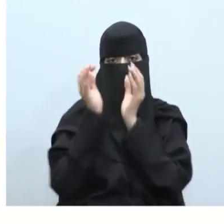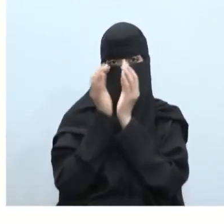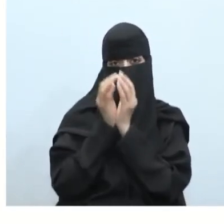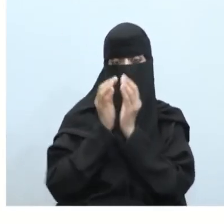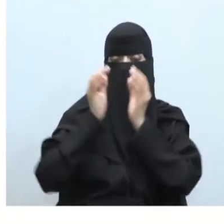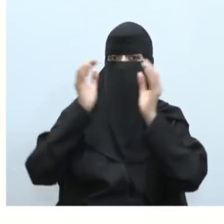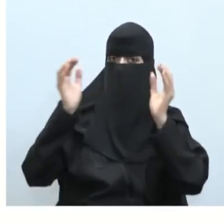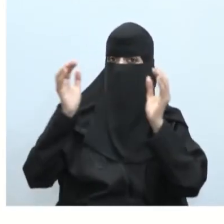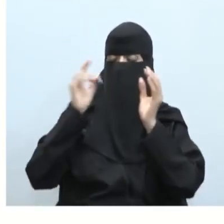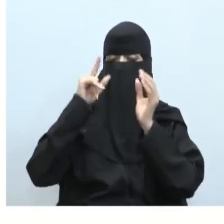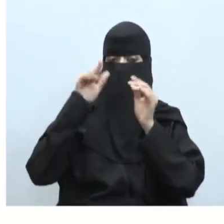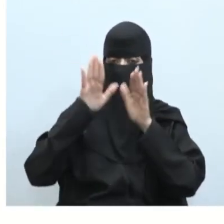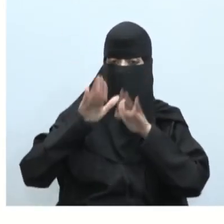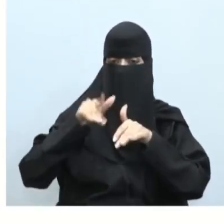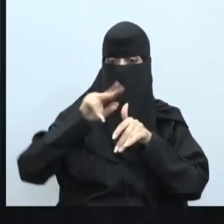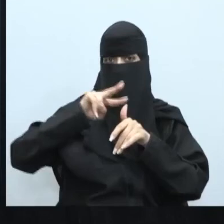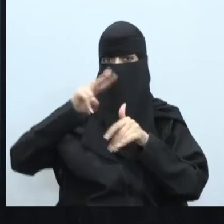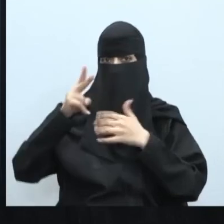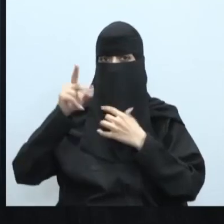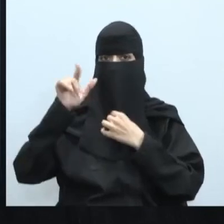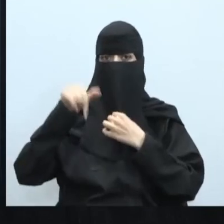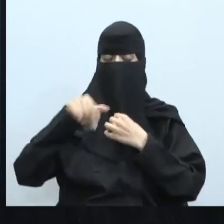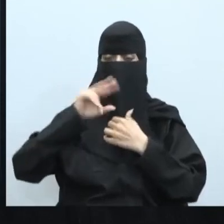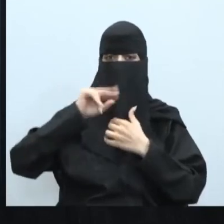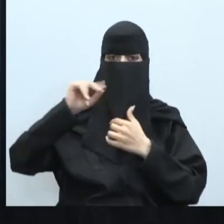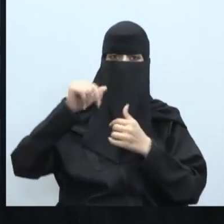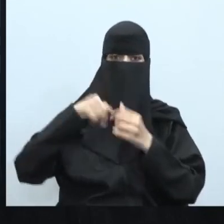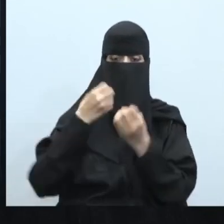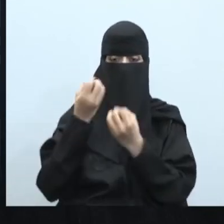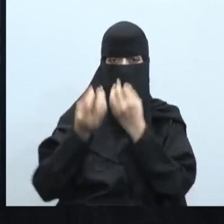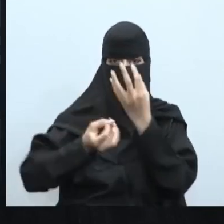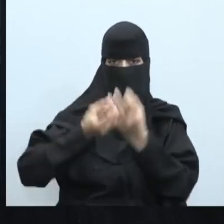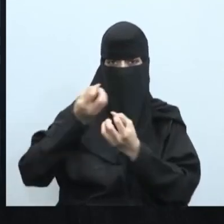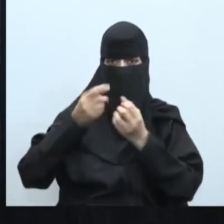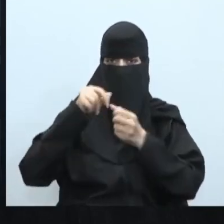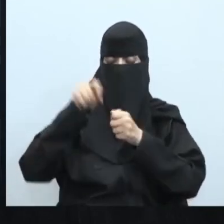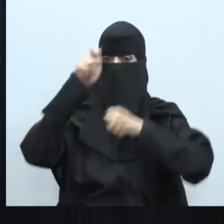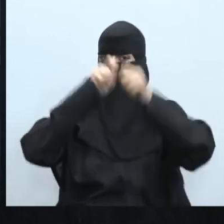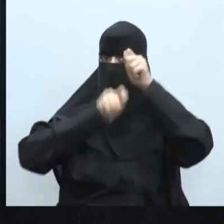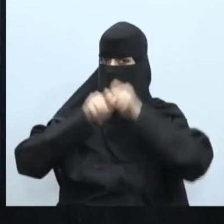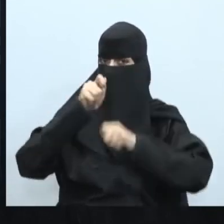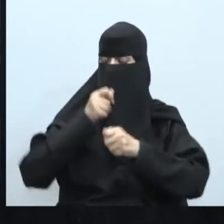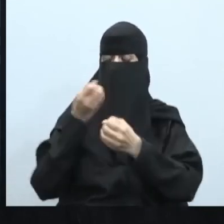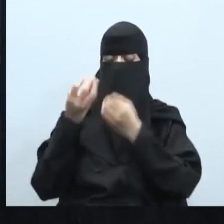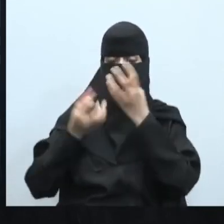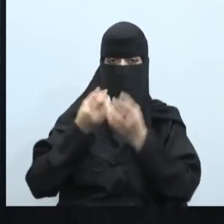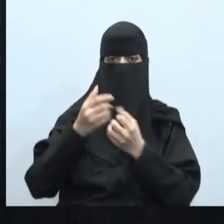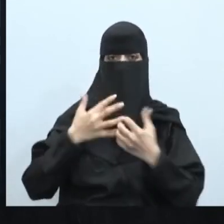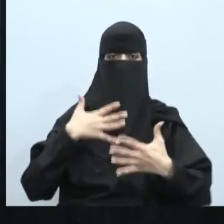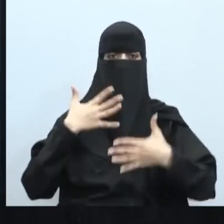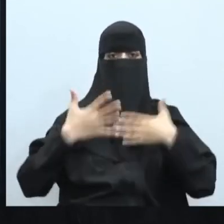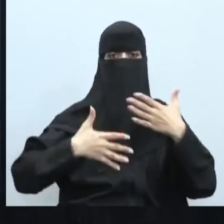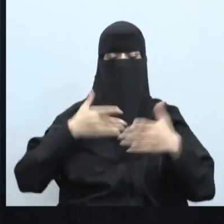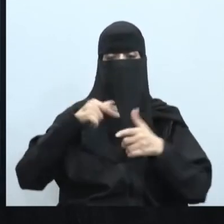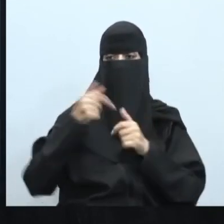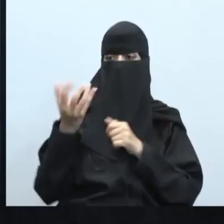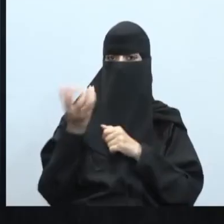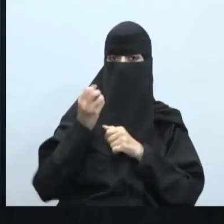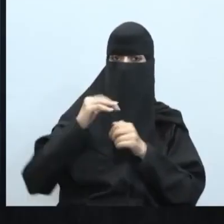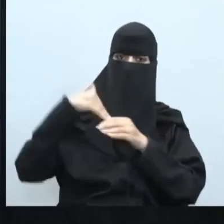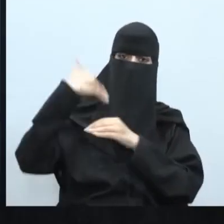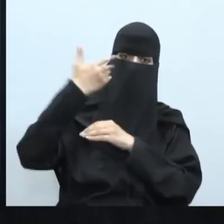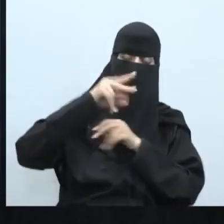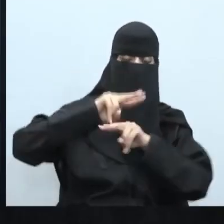من نجم إلى آخر تبعاً للإحتراق وعملية الإحتراق والطاقة التي تخرج منها